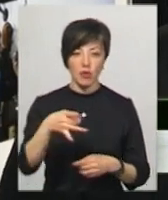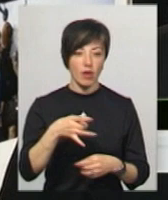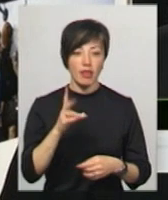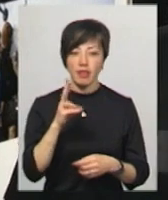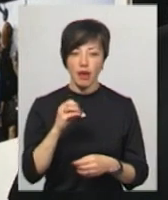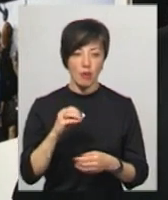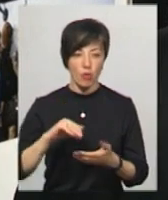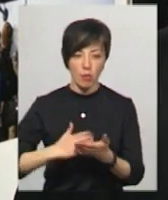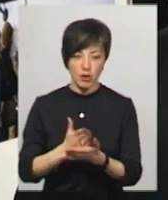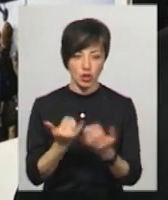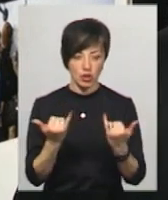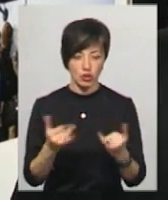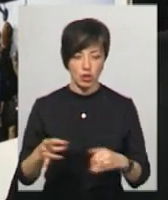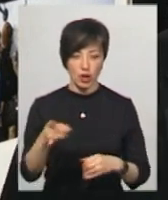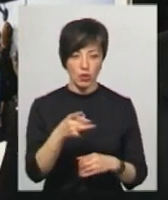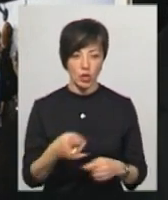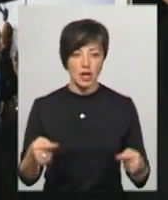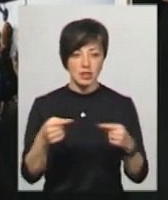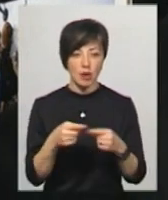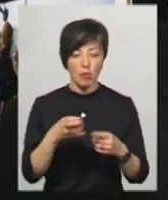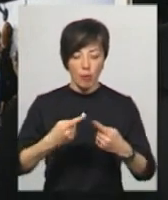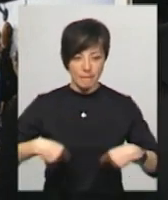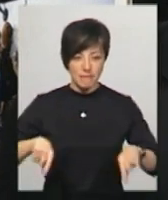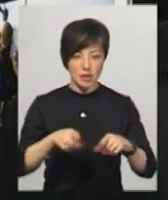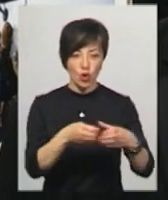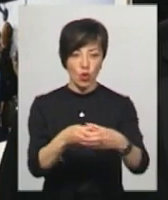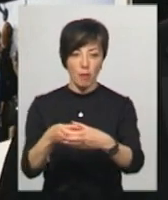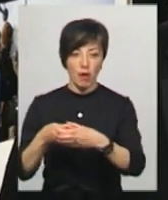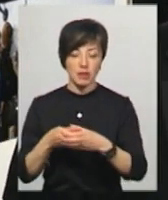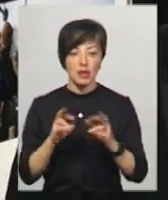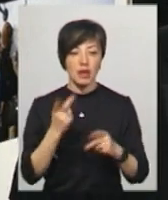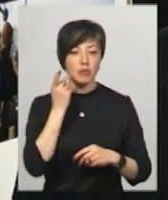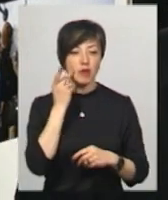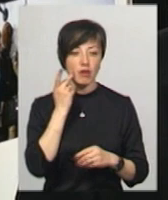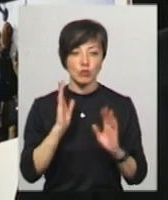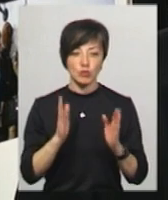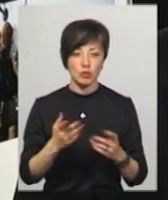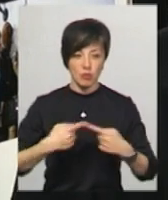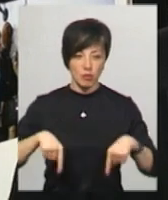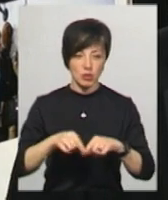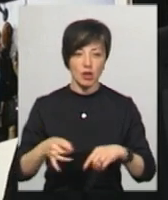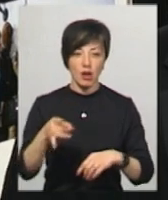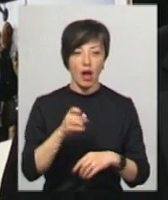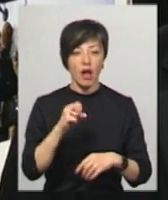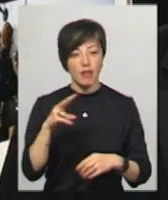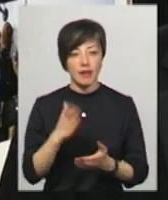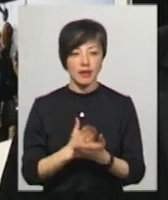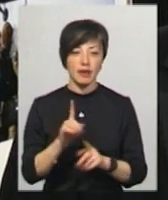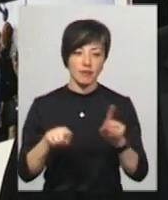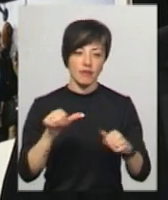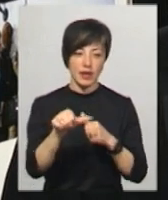Не по межах нинішніх районів, а саме по межах громадах. Як правило, воно буде по межах районів, але є